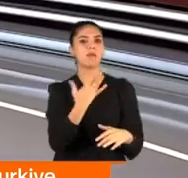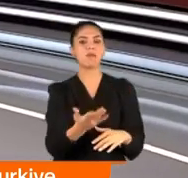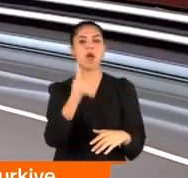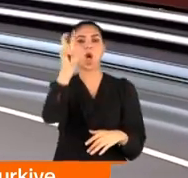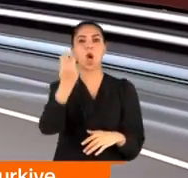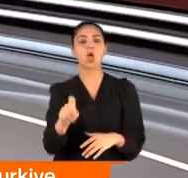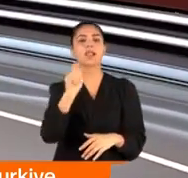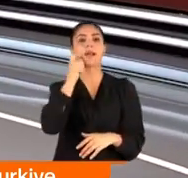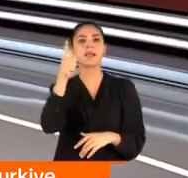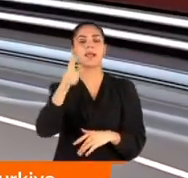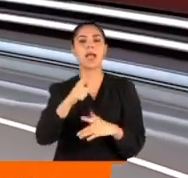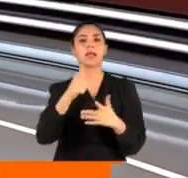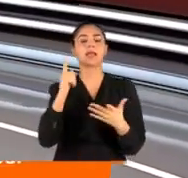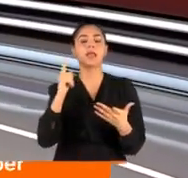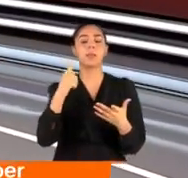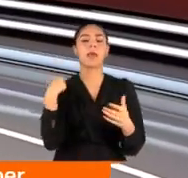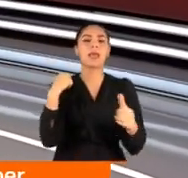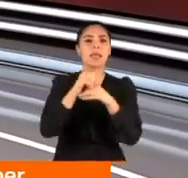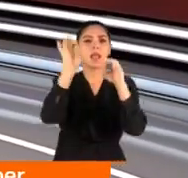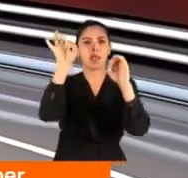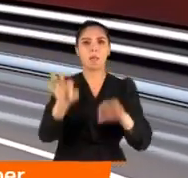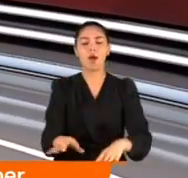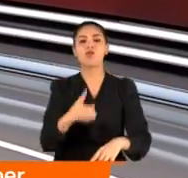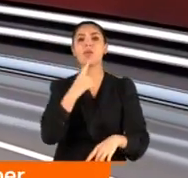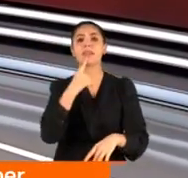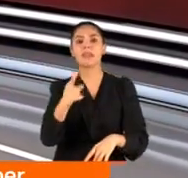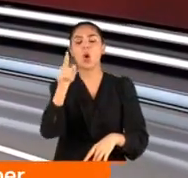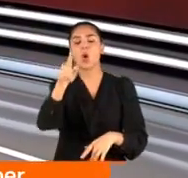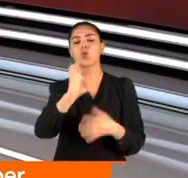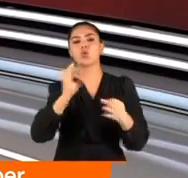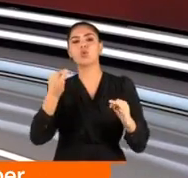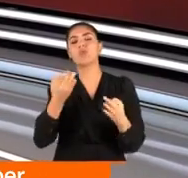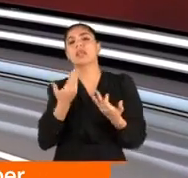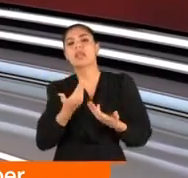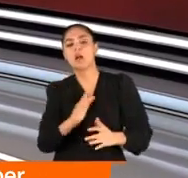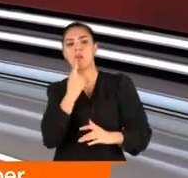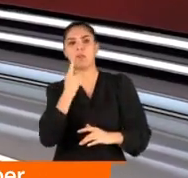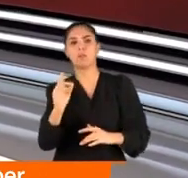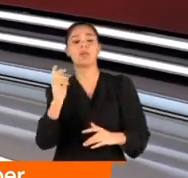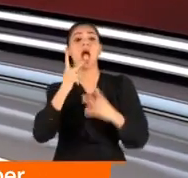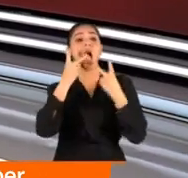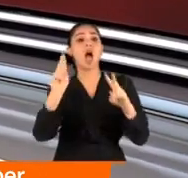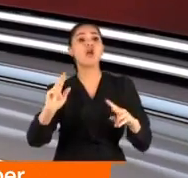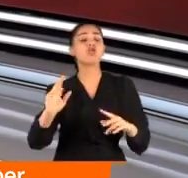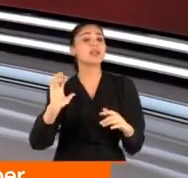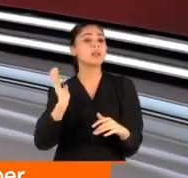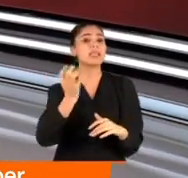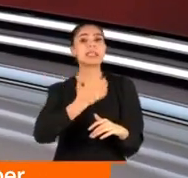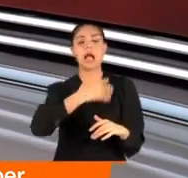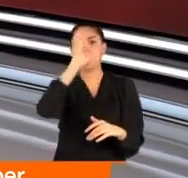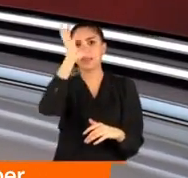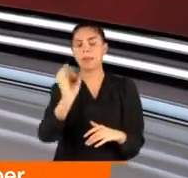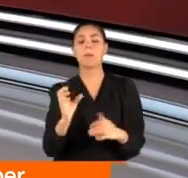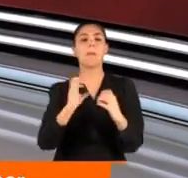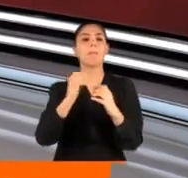18 Ekim'i milat etmesi garabet bir durumdur. O sözleri yadırgadık açıklaması geldi. Açıklamanın sahibi parti sözcüsü Birol